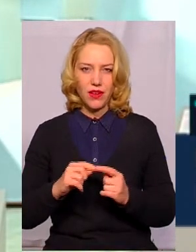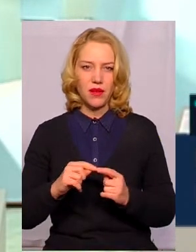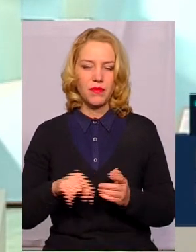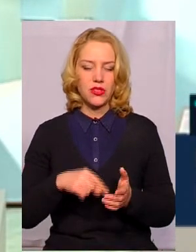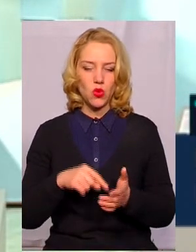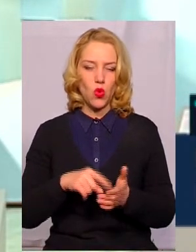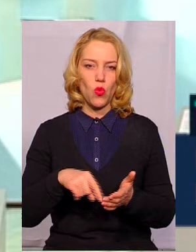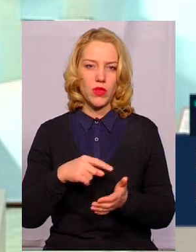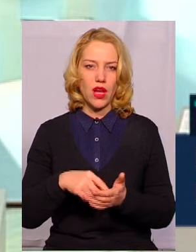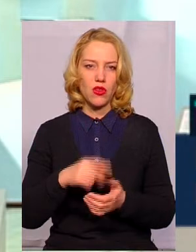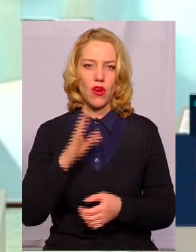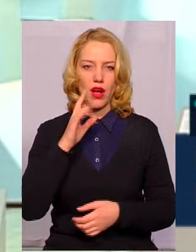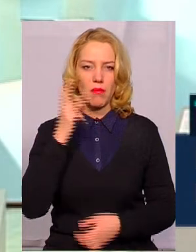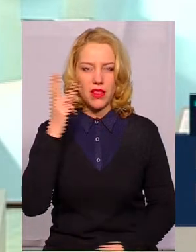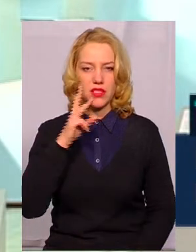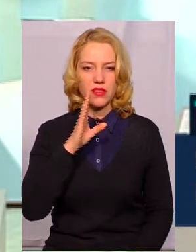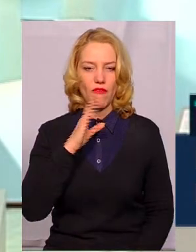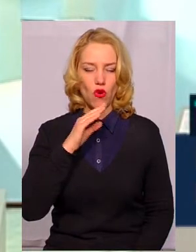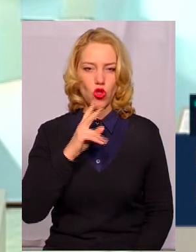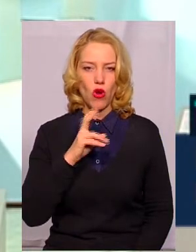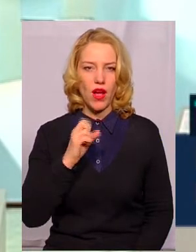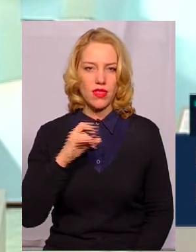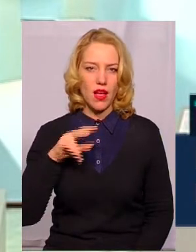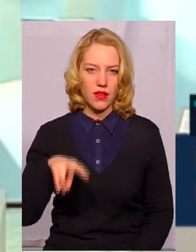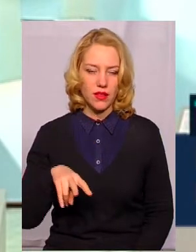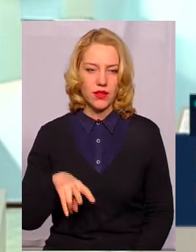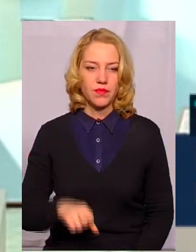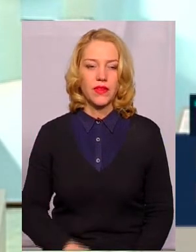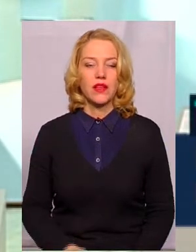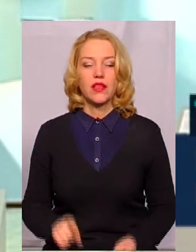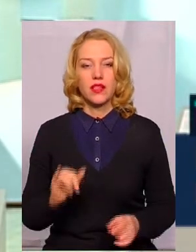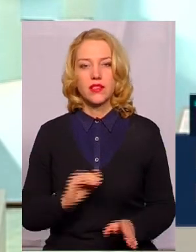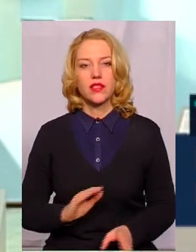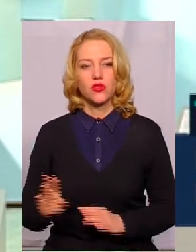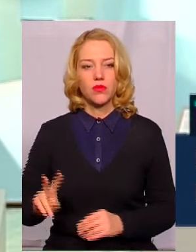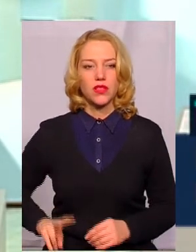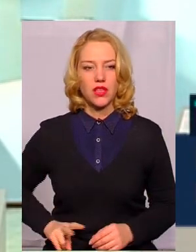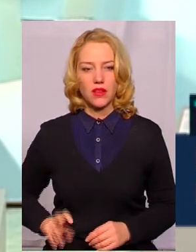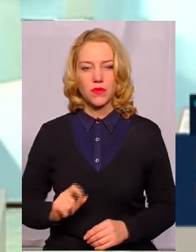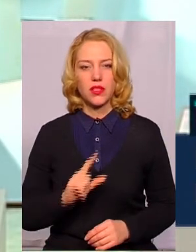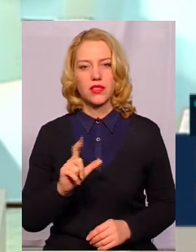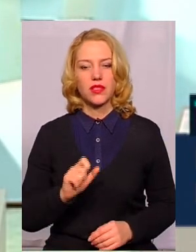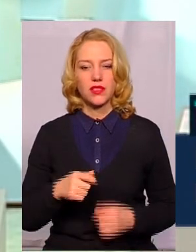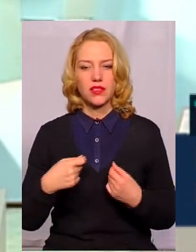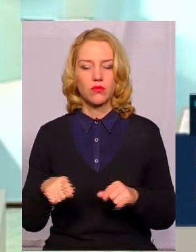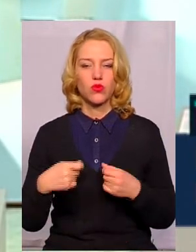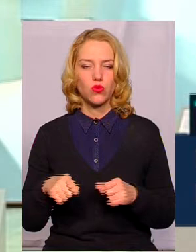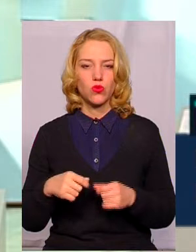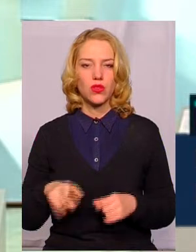комунального підприємства «Хмельницькводоканал» з економічних питань, та заступником директора зі збуту